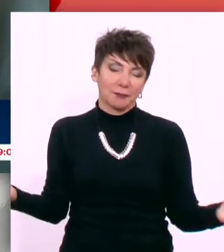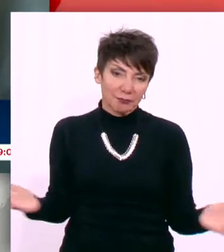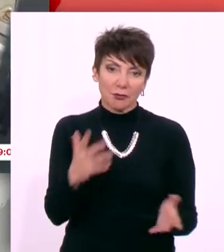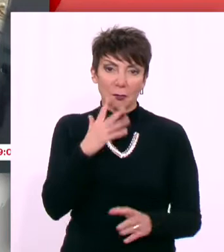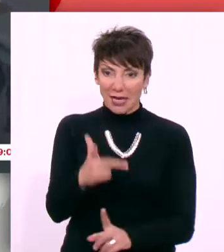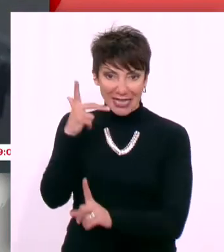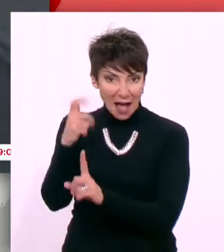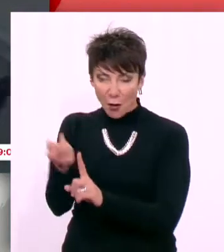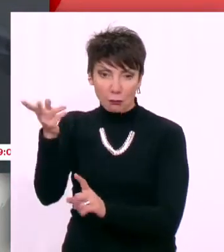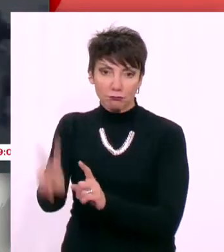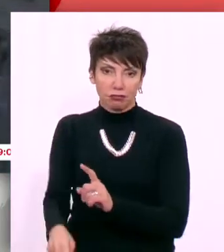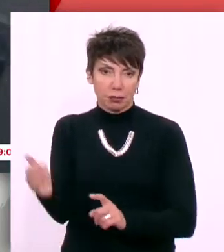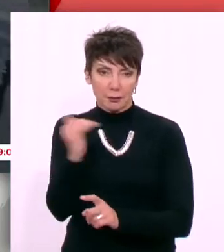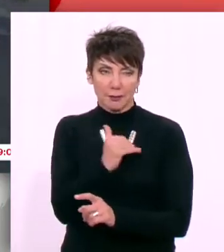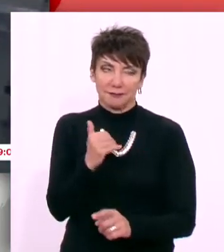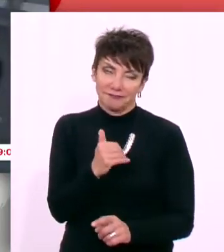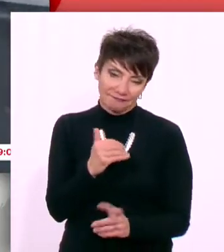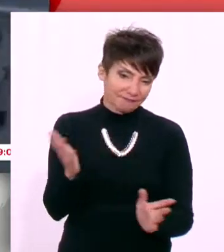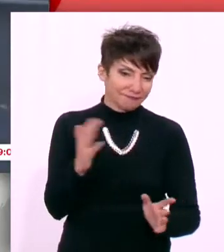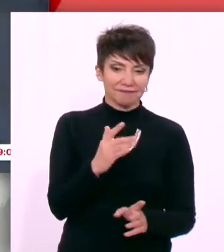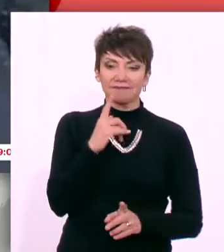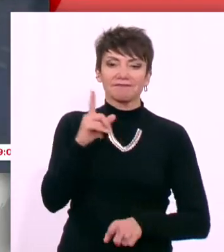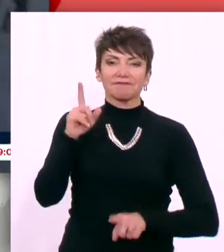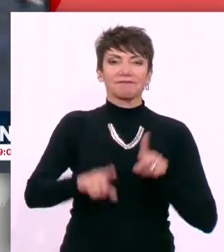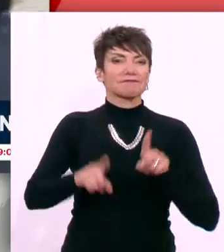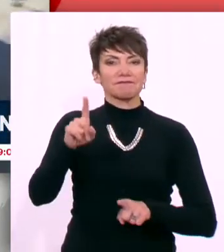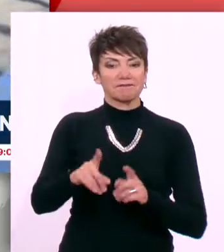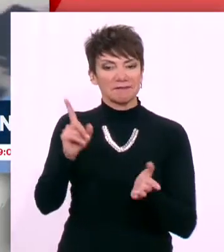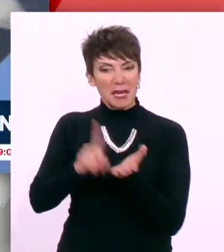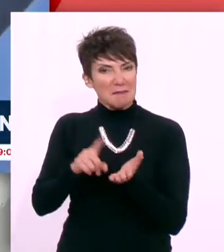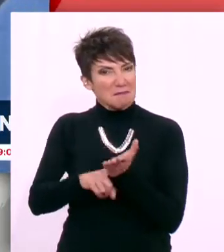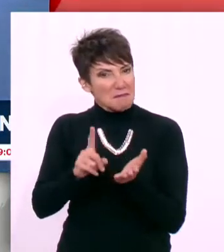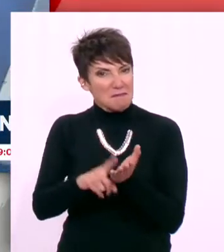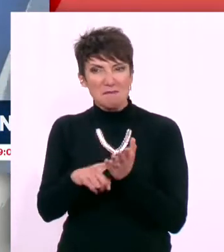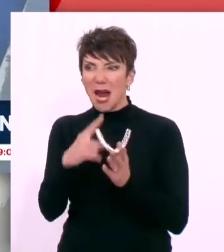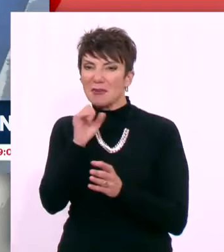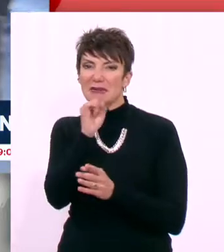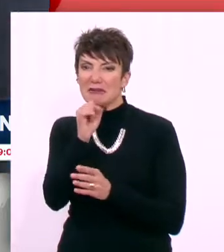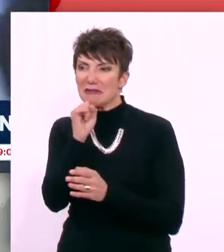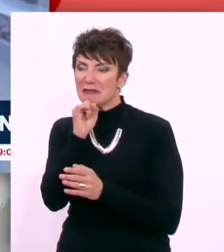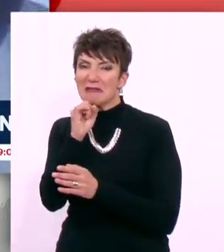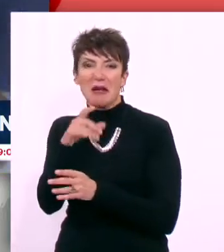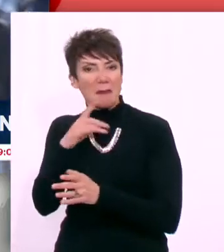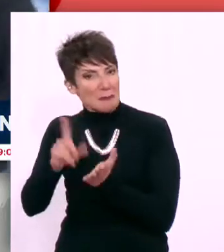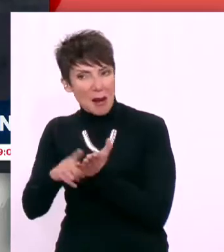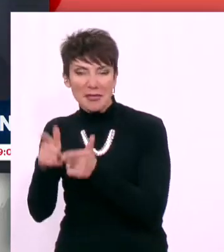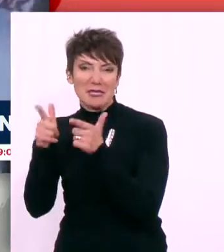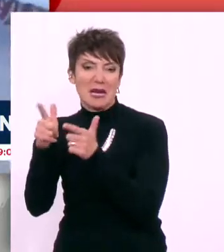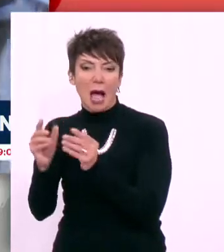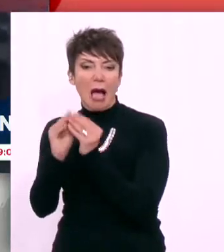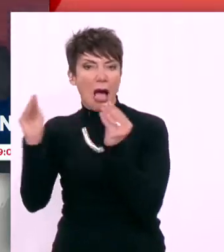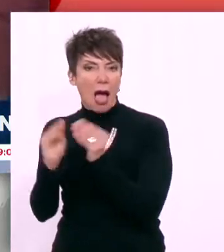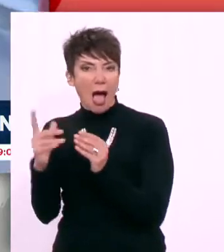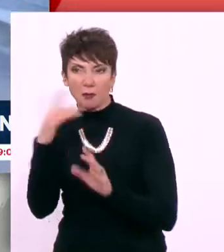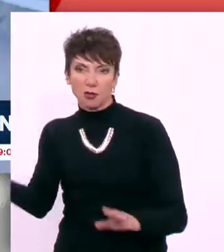εμβολιασμούς... Κάποιοι αντί να προστατεύσουν τα ηλικιωμένα μέλη της οικογένειάς τους, τα ανεβάζουν στο ίντερνετ για να διαμαρτυρηθούν για το πρόστιμο των